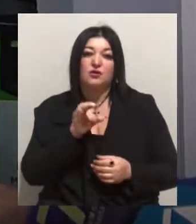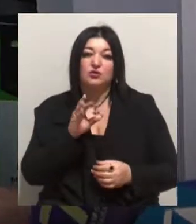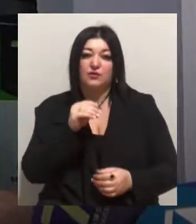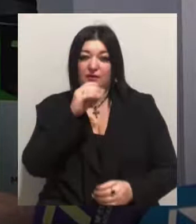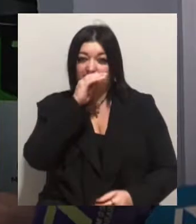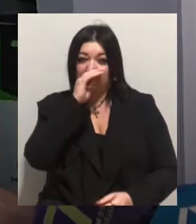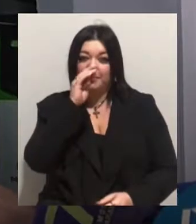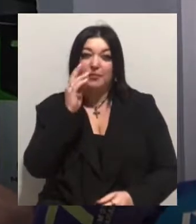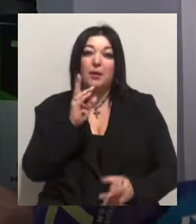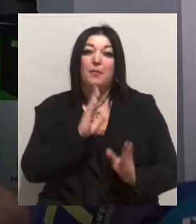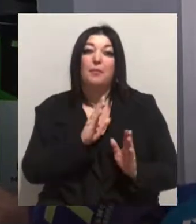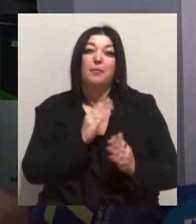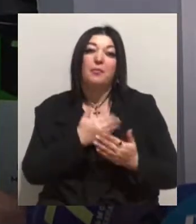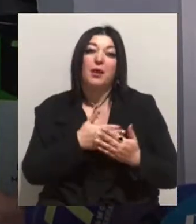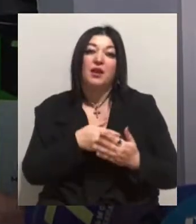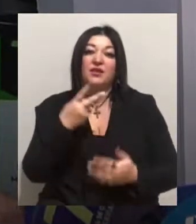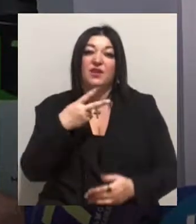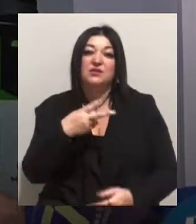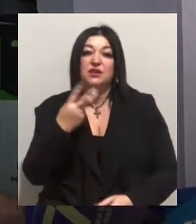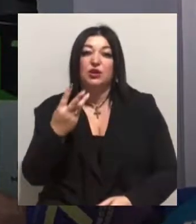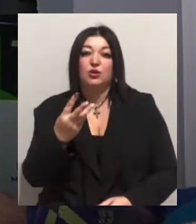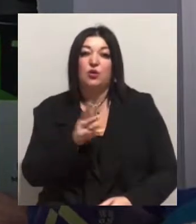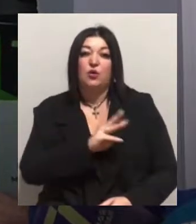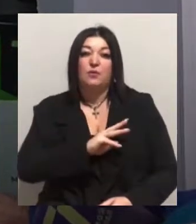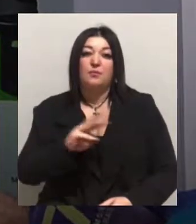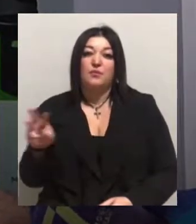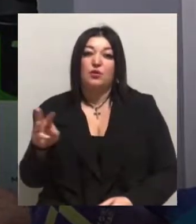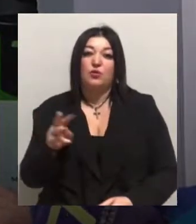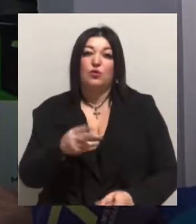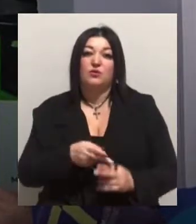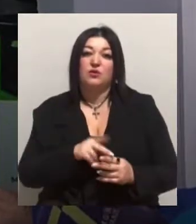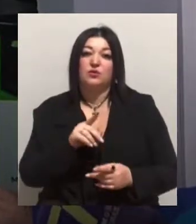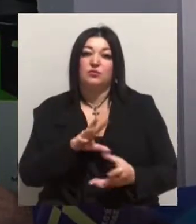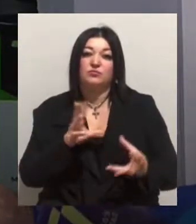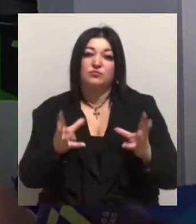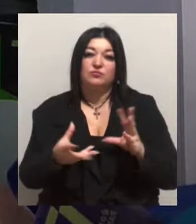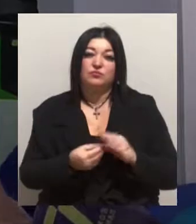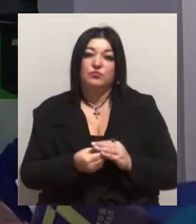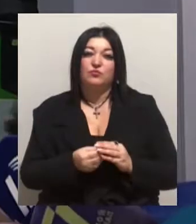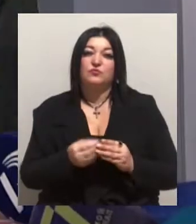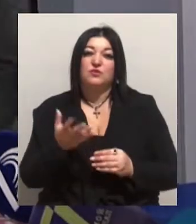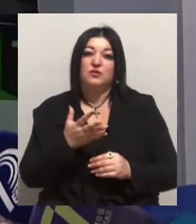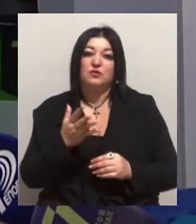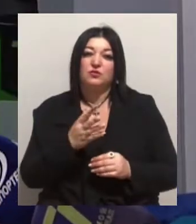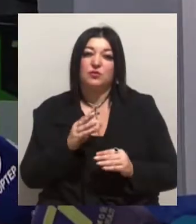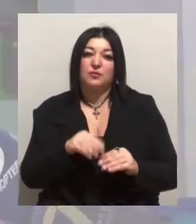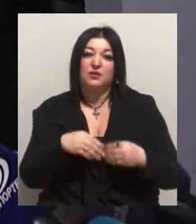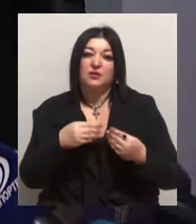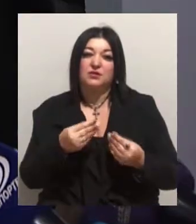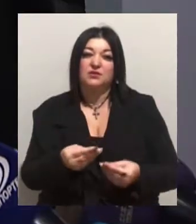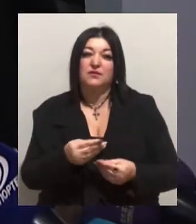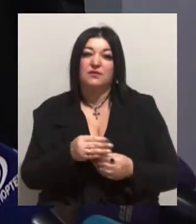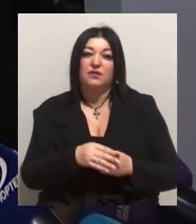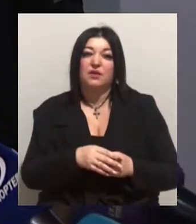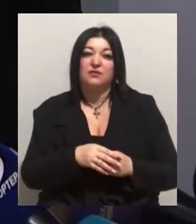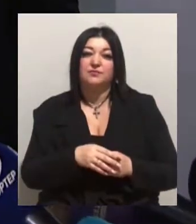порядка 23 мільйонів – це гроші общества, яке ми заробляємо, самостоятельно предоставляє спортивні услуги.